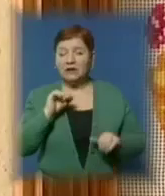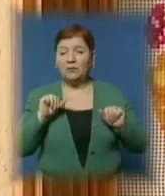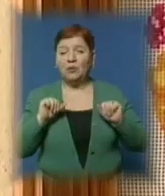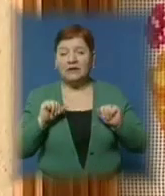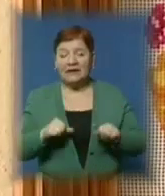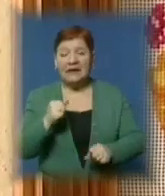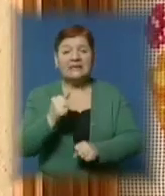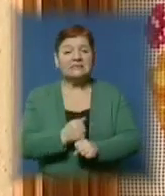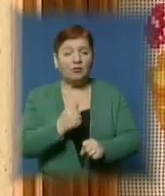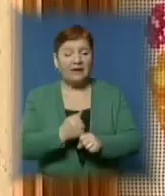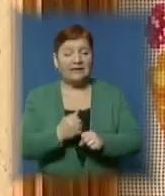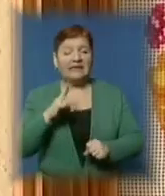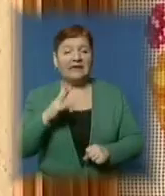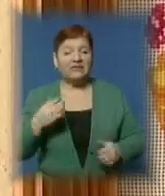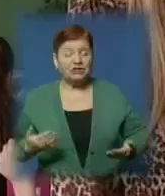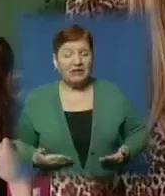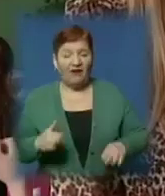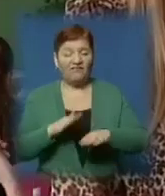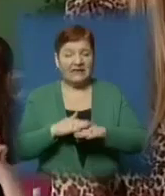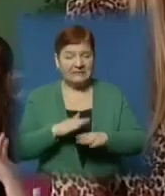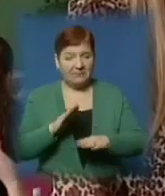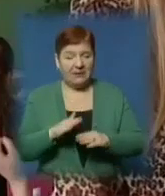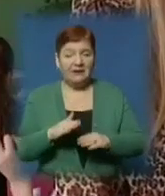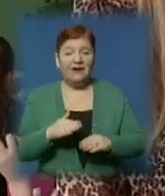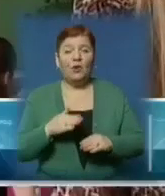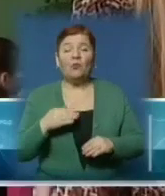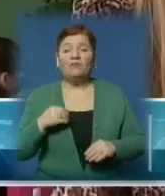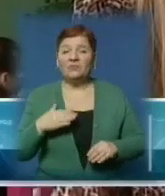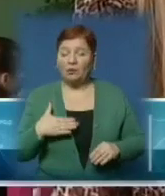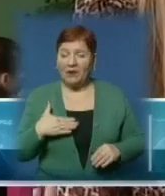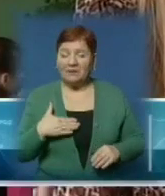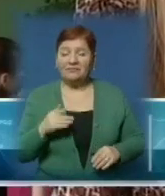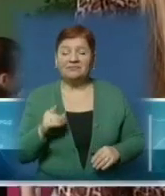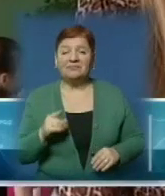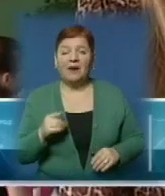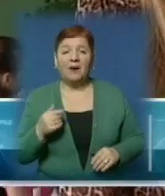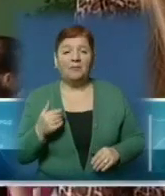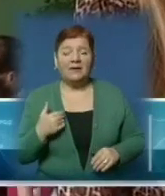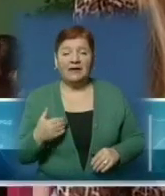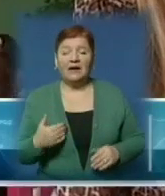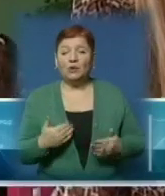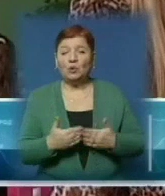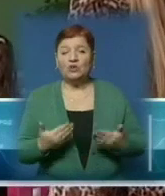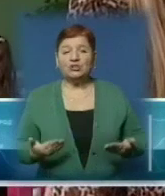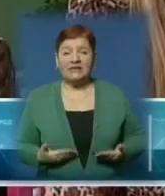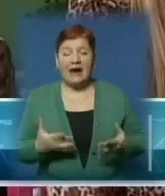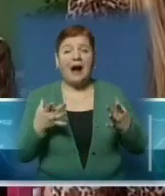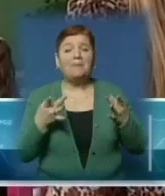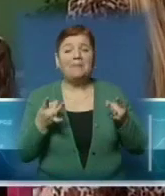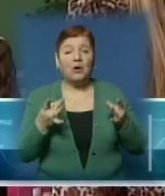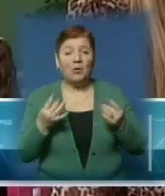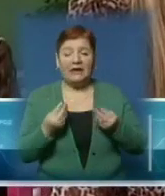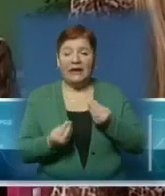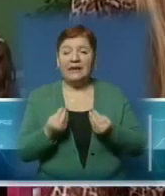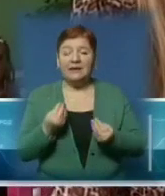навіть заробляти на життя власними руками. Наприклад, ми обрали модуль пошиття м'якої іграшки, тут є